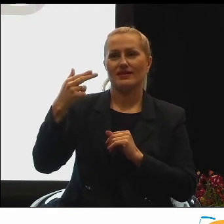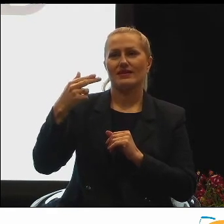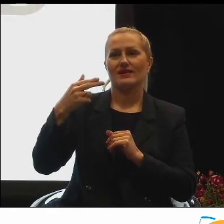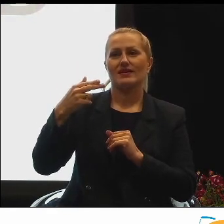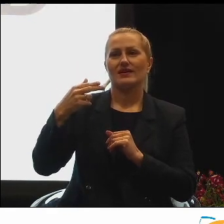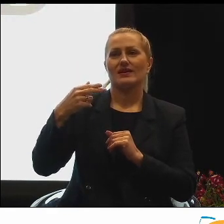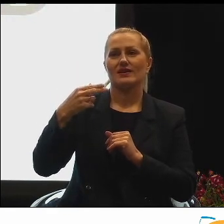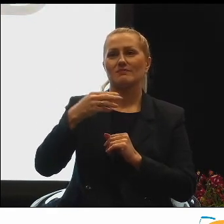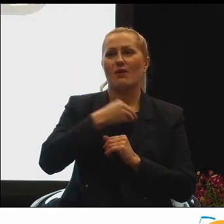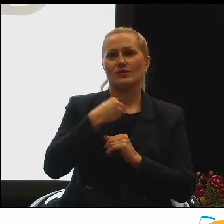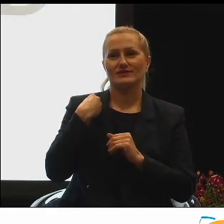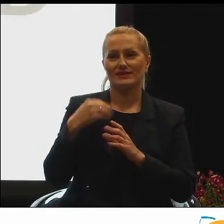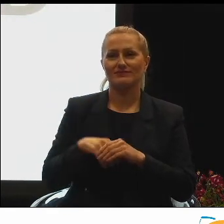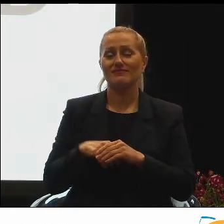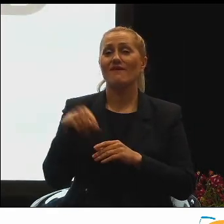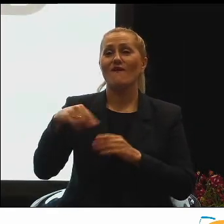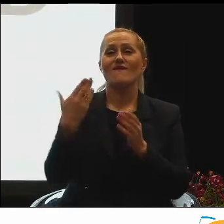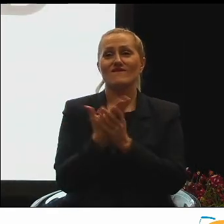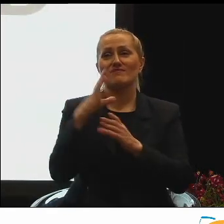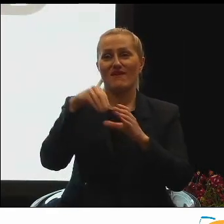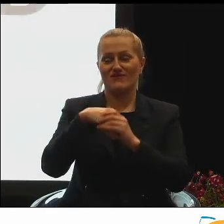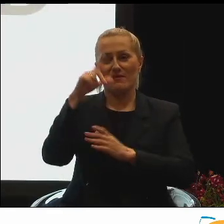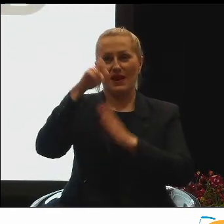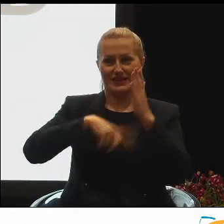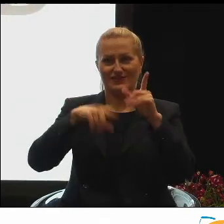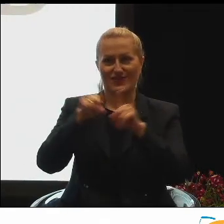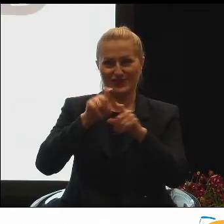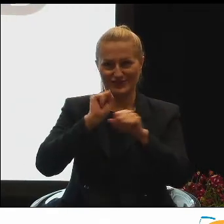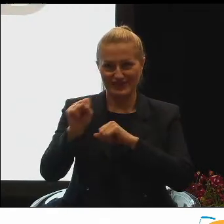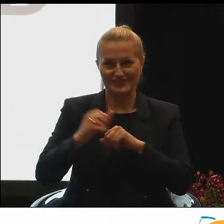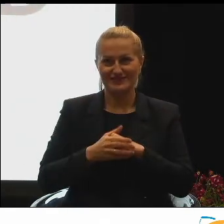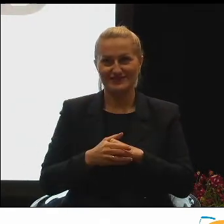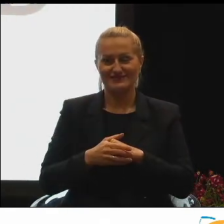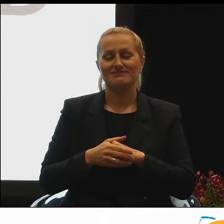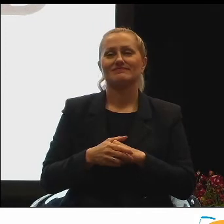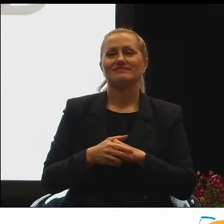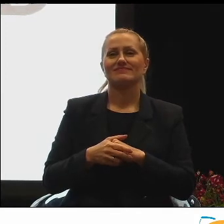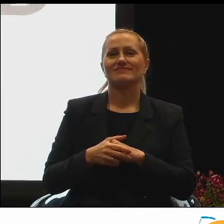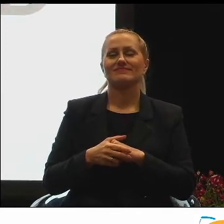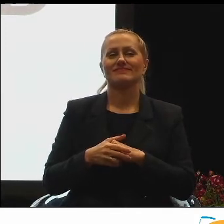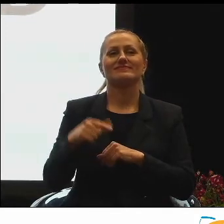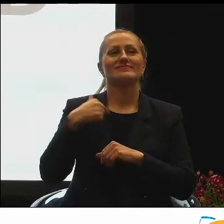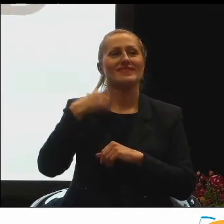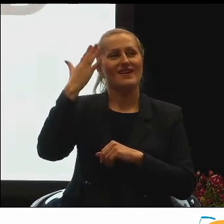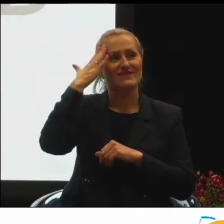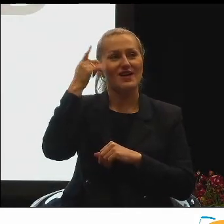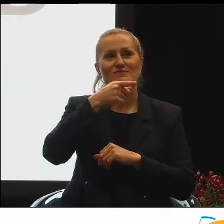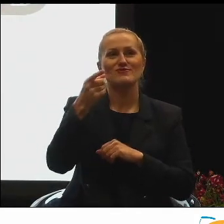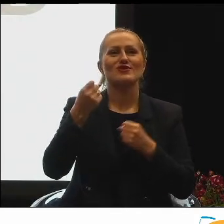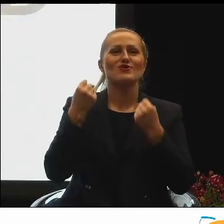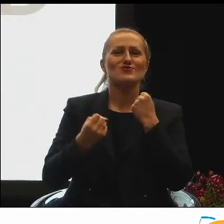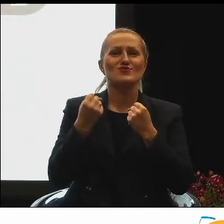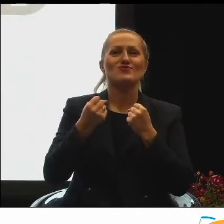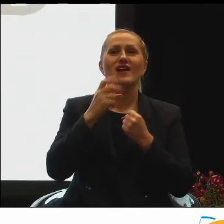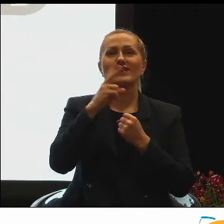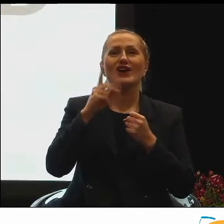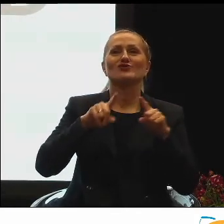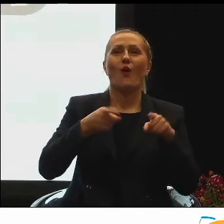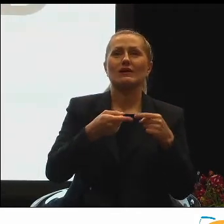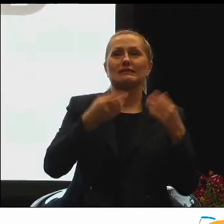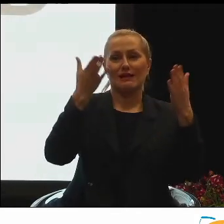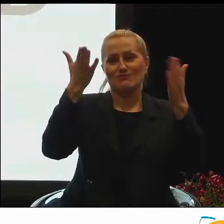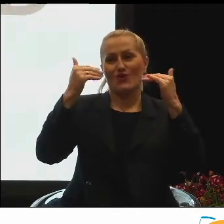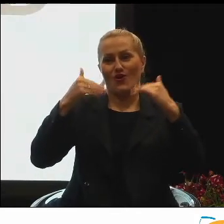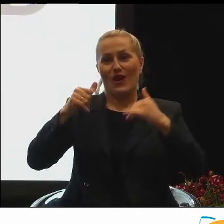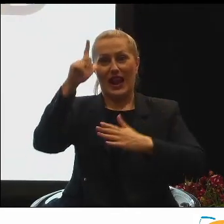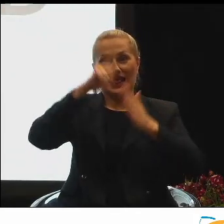To firma, która również znajduje się na liście diversity in check. Wiem, że trudno bić brawo po każdej organizacji. Lista